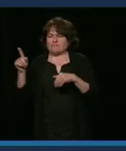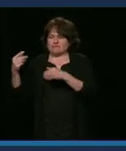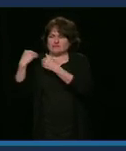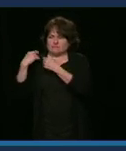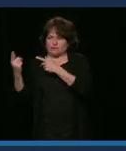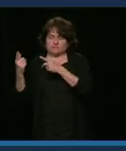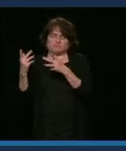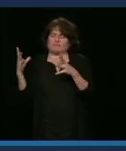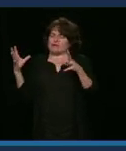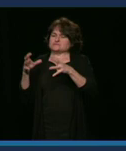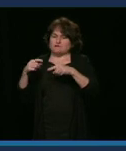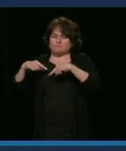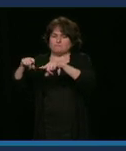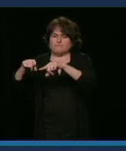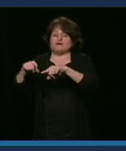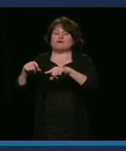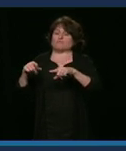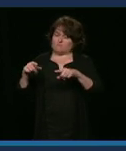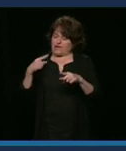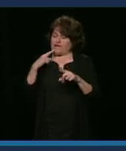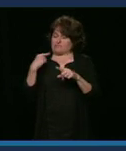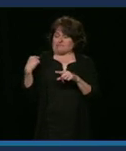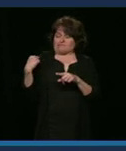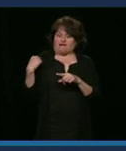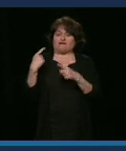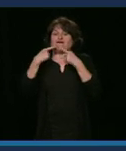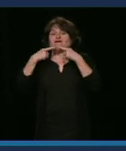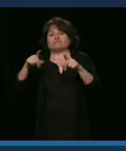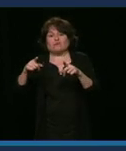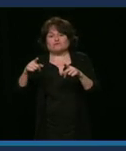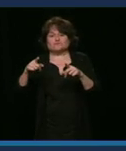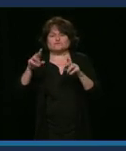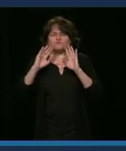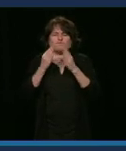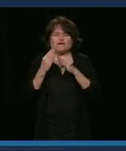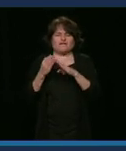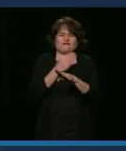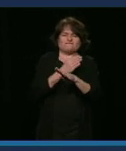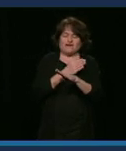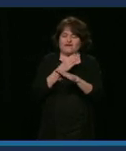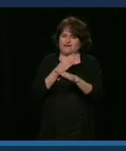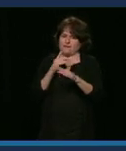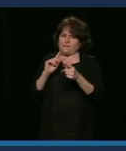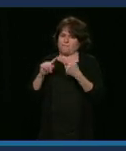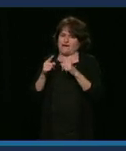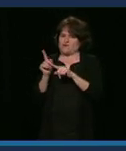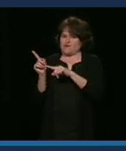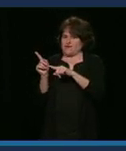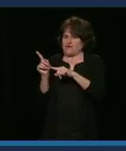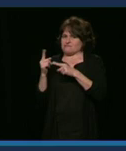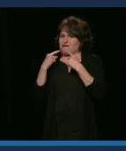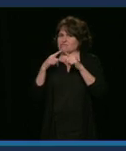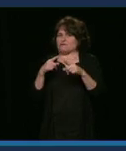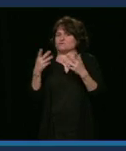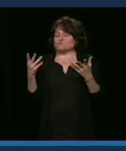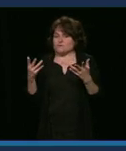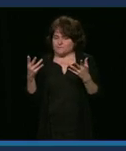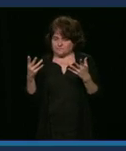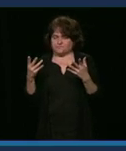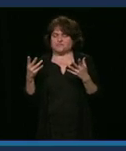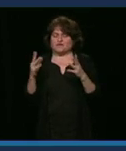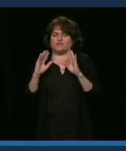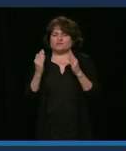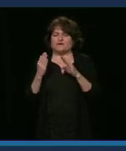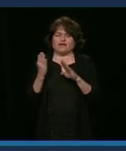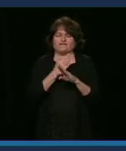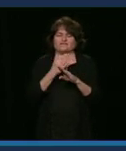annoncé, la toute dernière annonce qui a été faite par ma collègue juste avant les Fêtes, c'est l'étude de la potentialité de peut-être